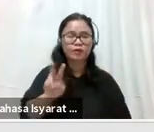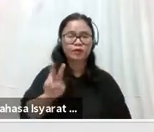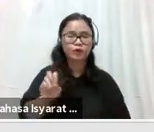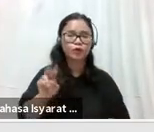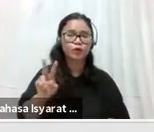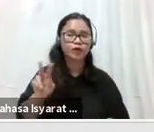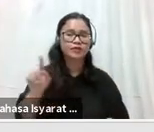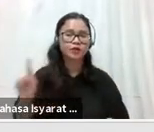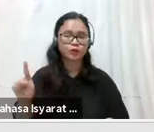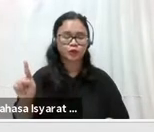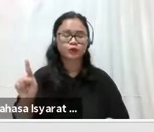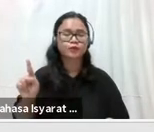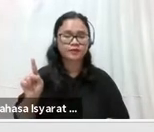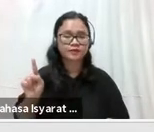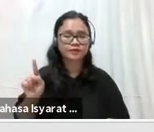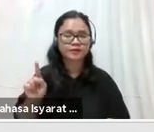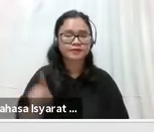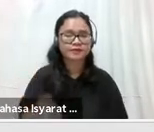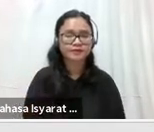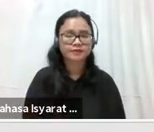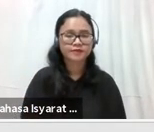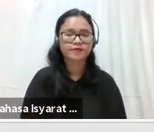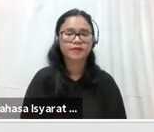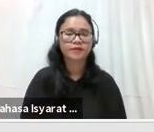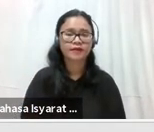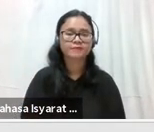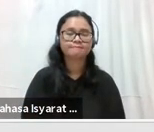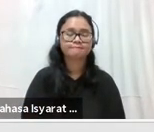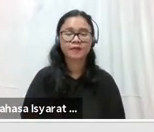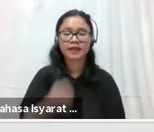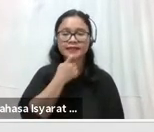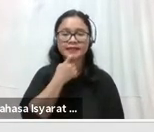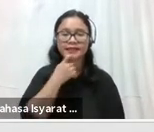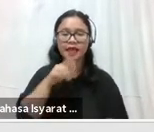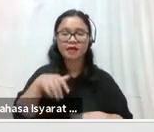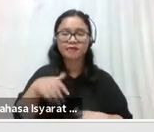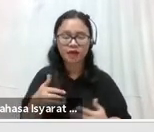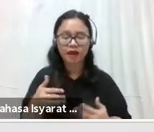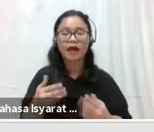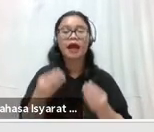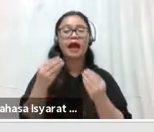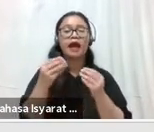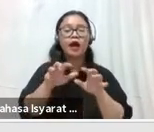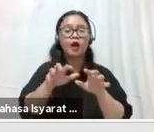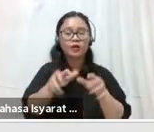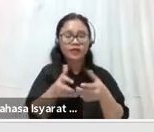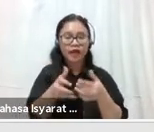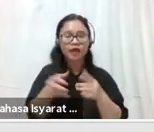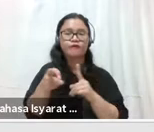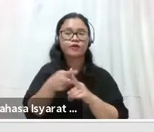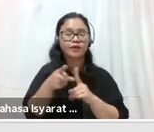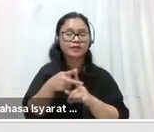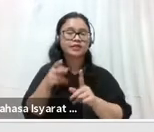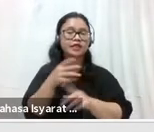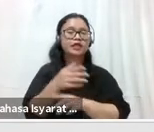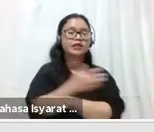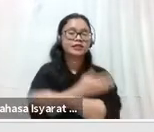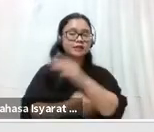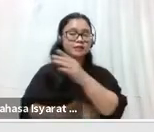tentang pengukuhan anggota formasi disabilitas tahun